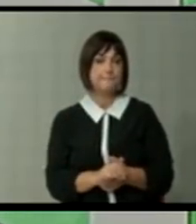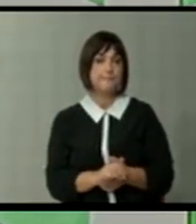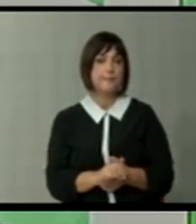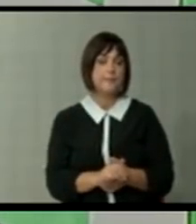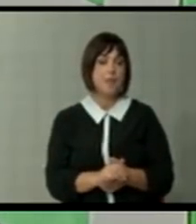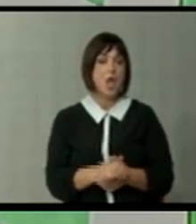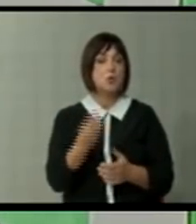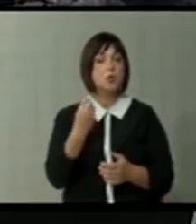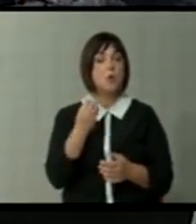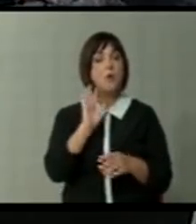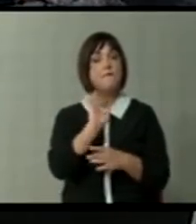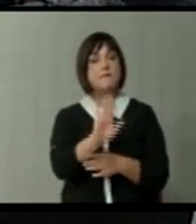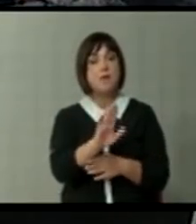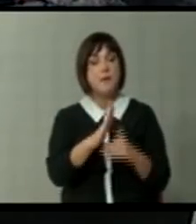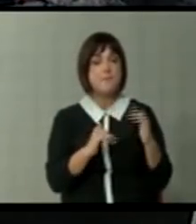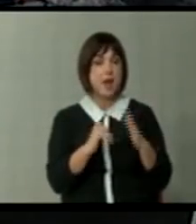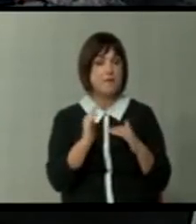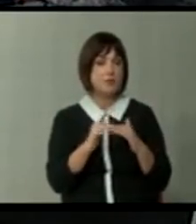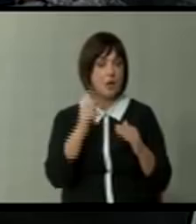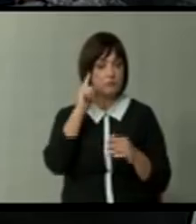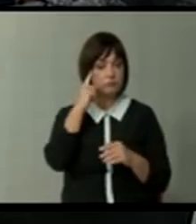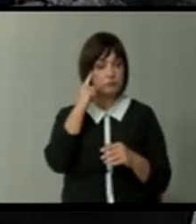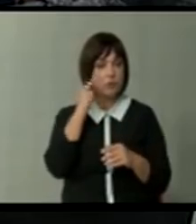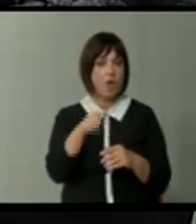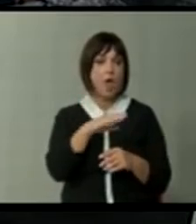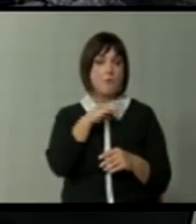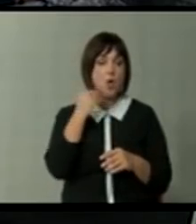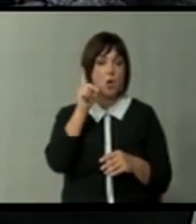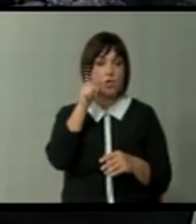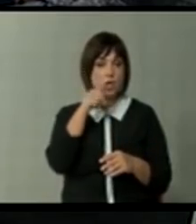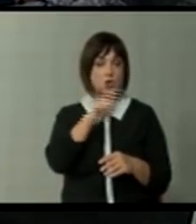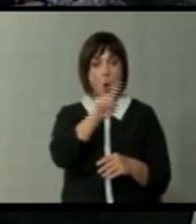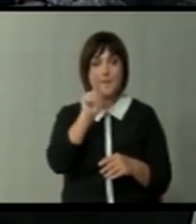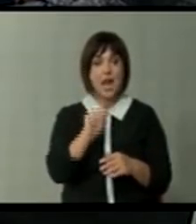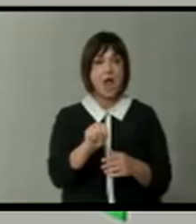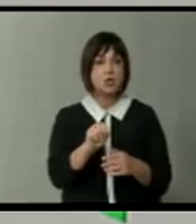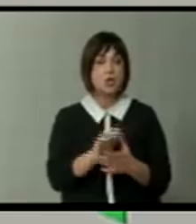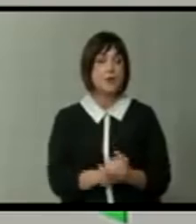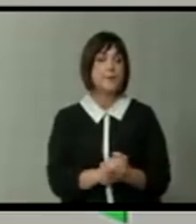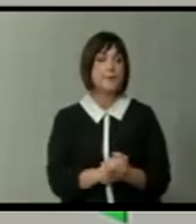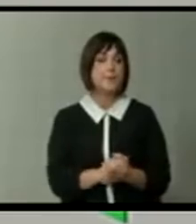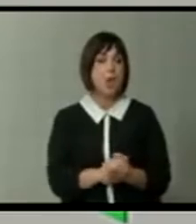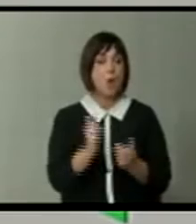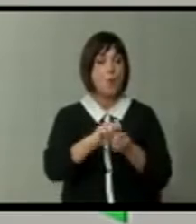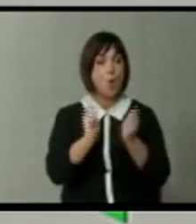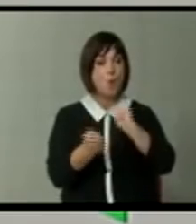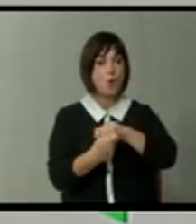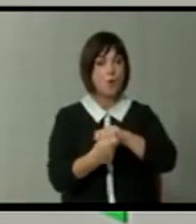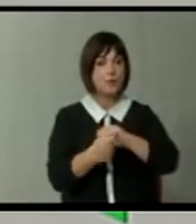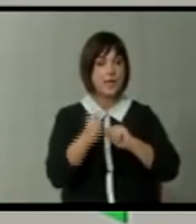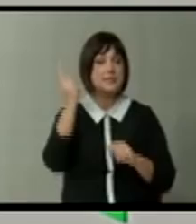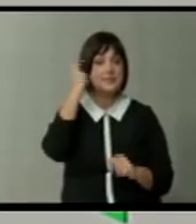Добро, вие практично поставуате едно многу тешко прашање, оти промената на